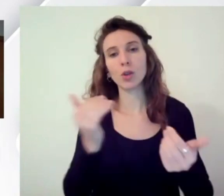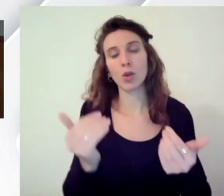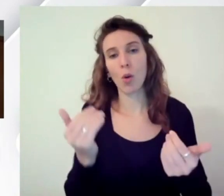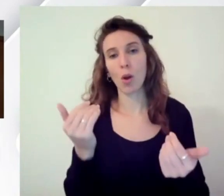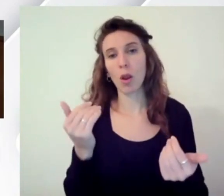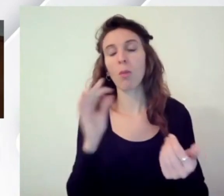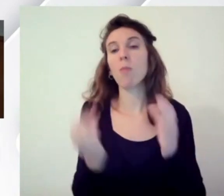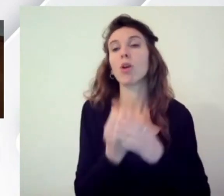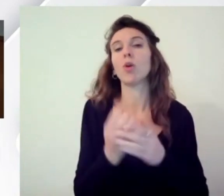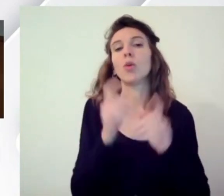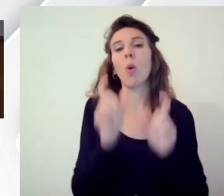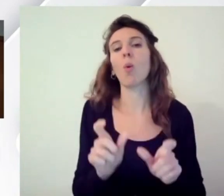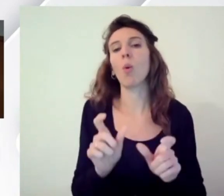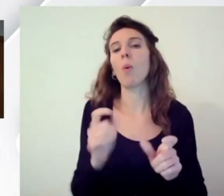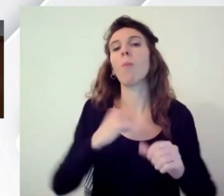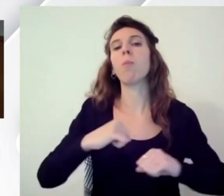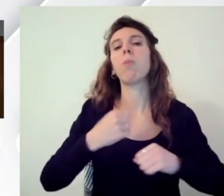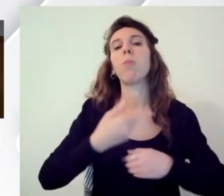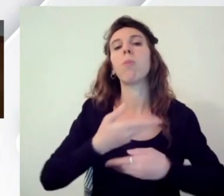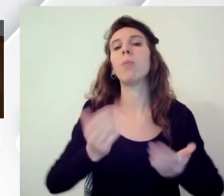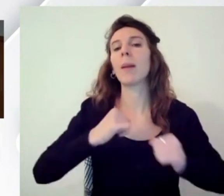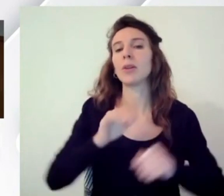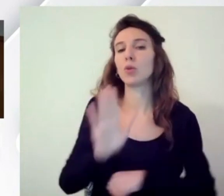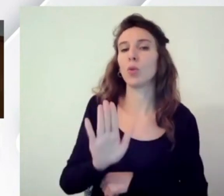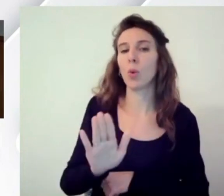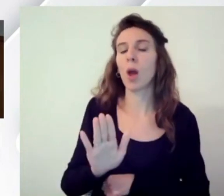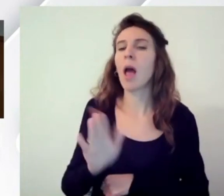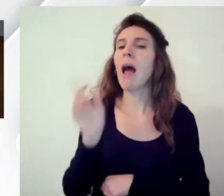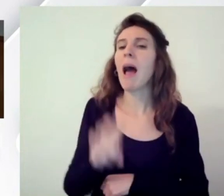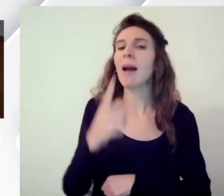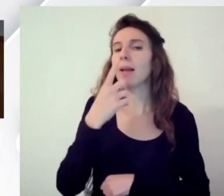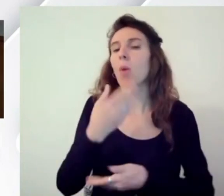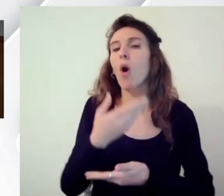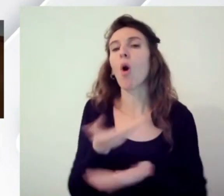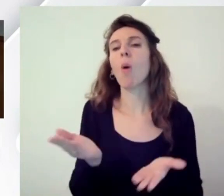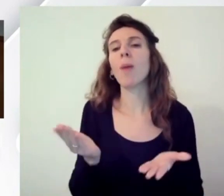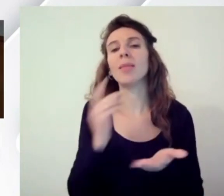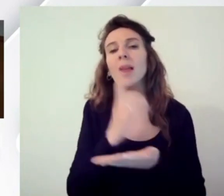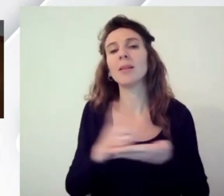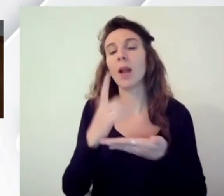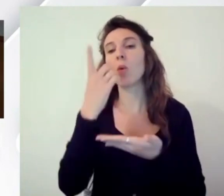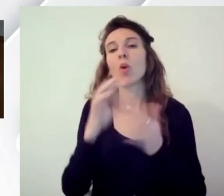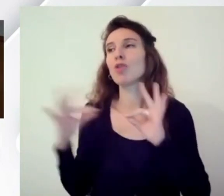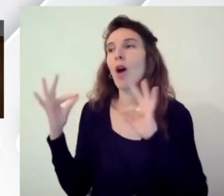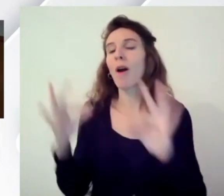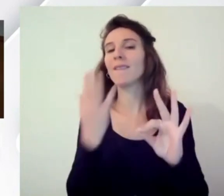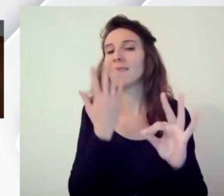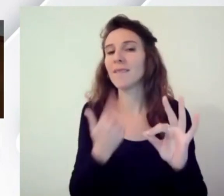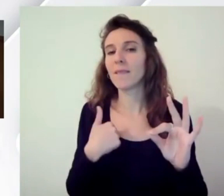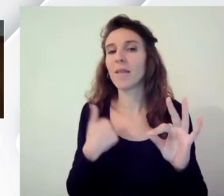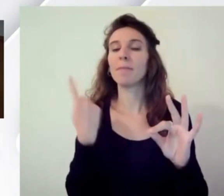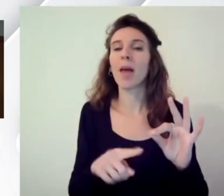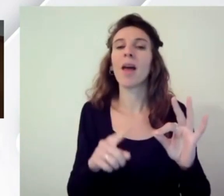prodotti per la pubblica amministrazione ma anche open design io sono innamorato di uno slogan soldi pubblici codice design